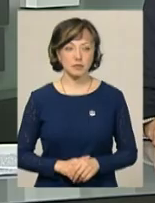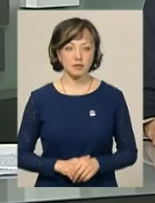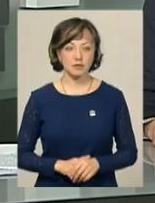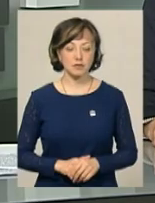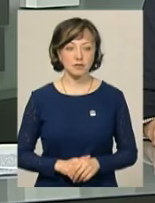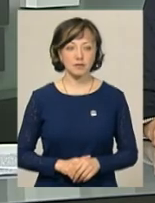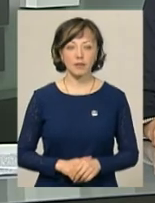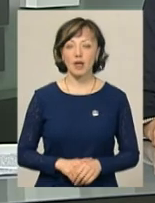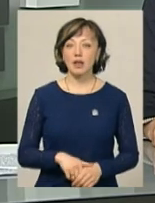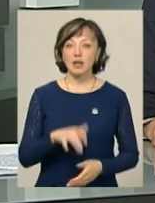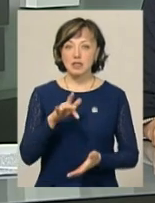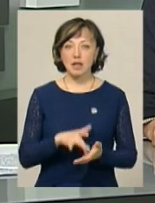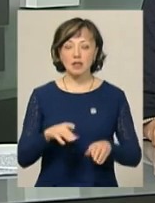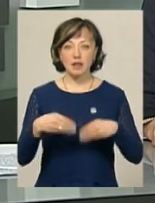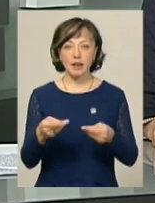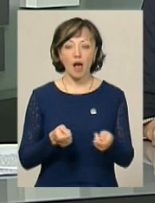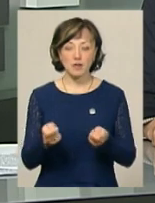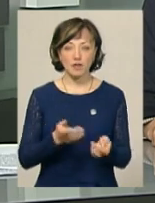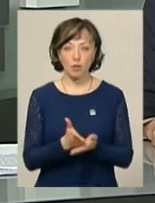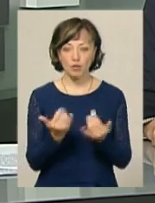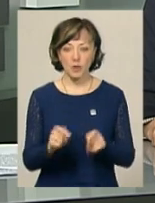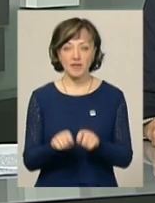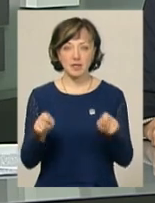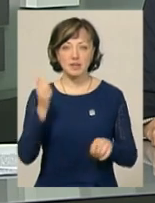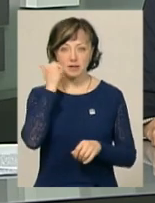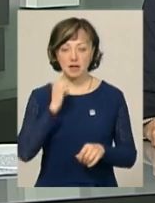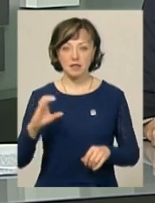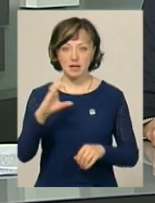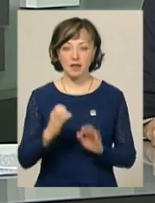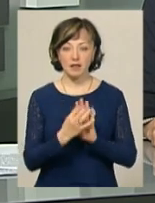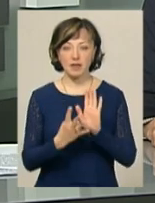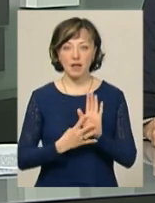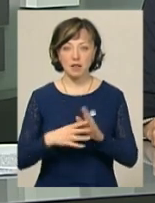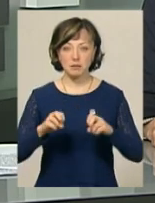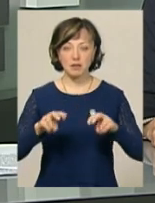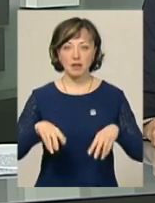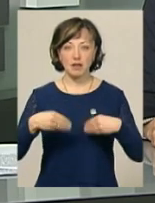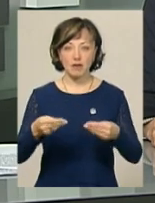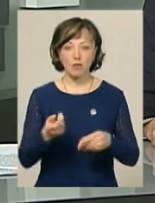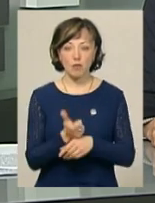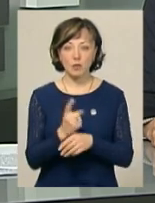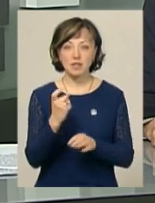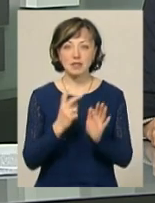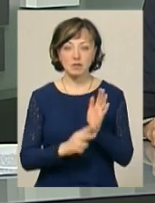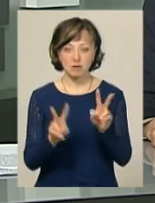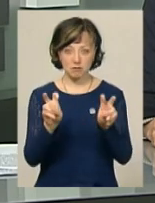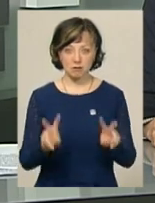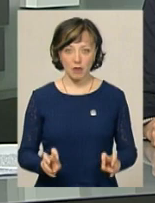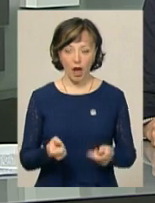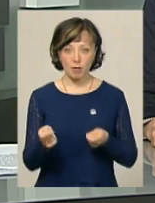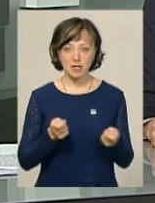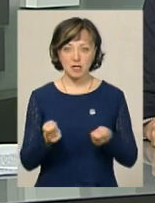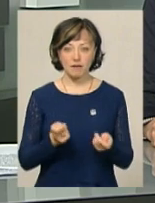Центр надання адміністративних послуг сьогодні відкрили в Старій Сіняві. 19 фахівців надаватимуть понад 170 видів